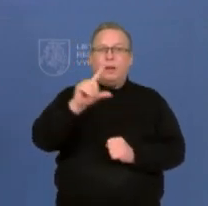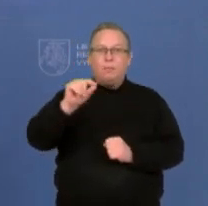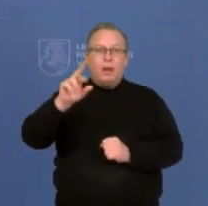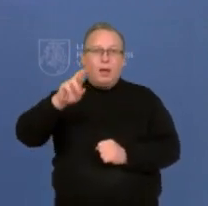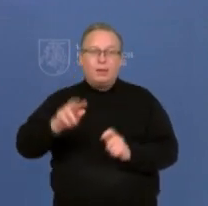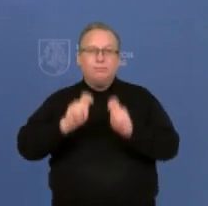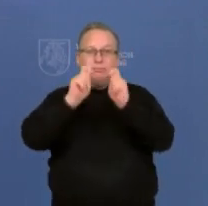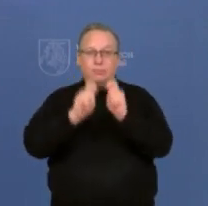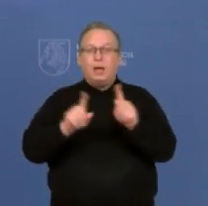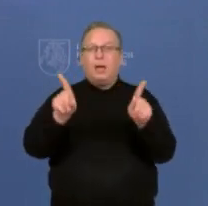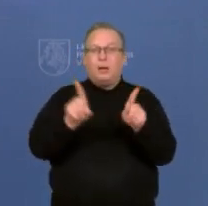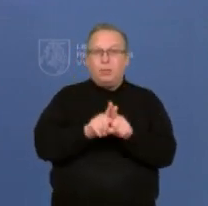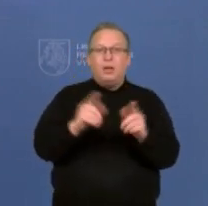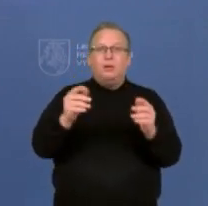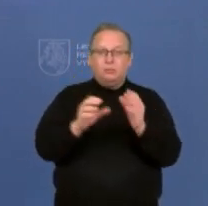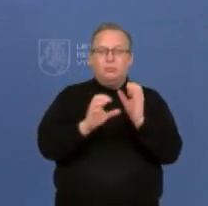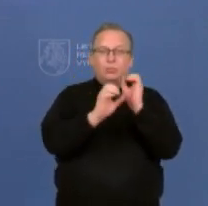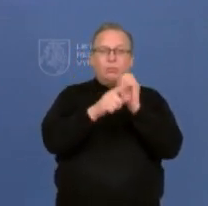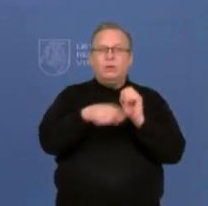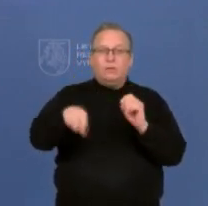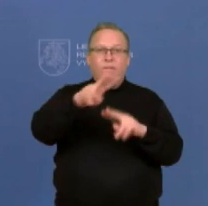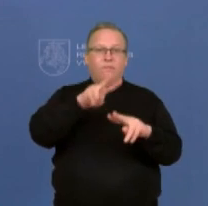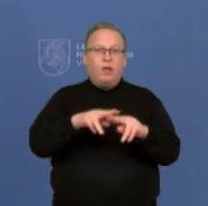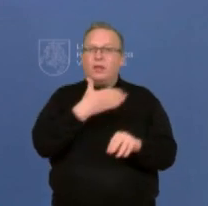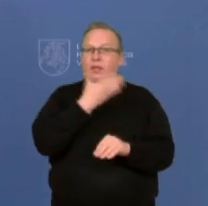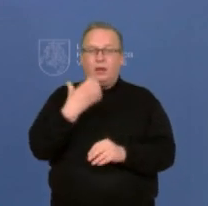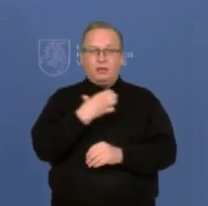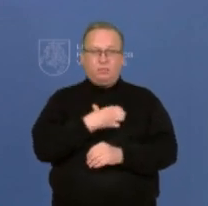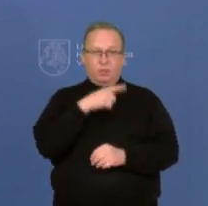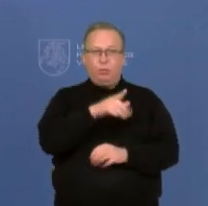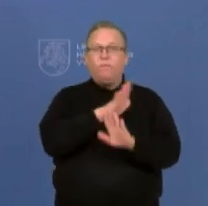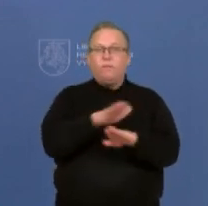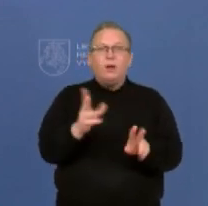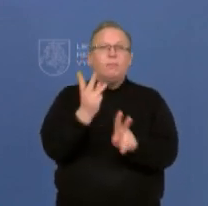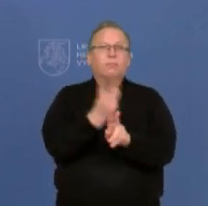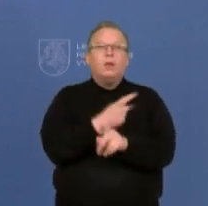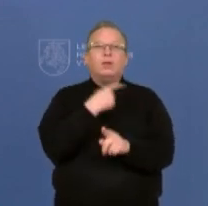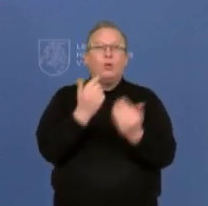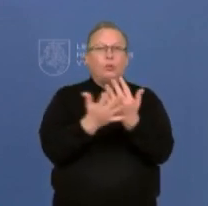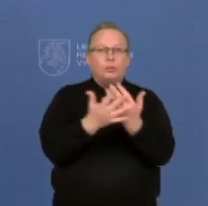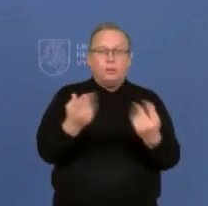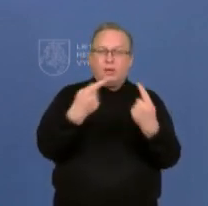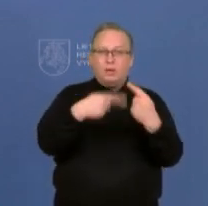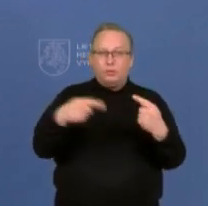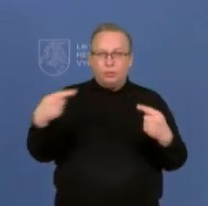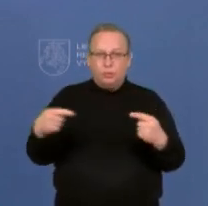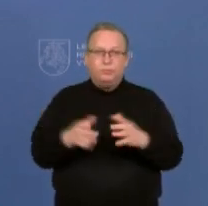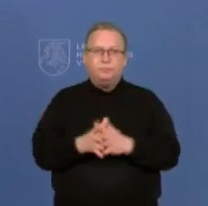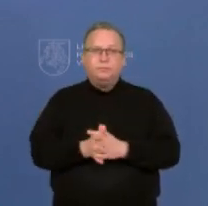gavimas mobiliuose punktuose šiuo metu mums nėra prioritetas, vaikams veikia daugybė kitų elementų.